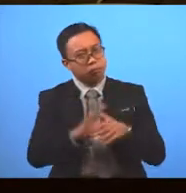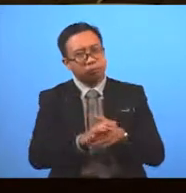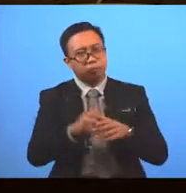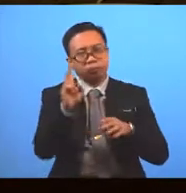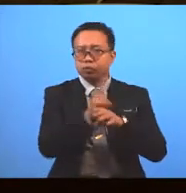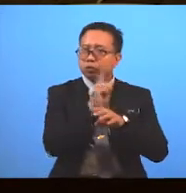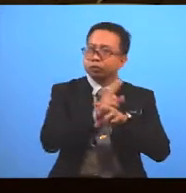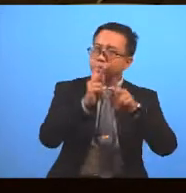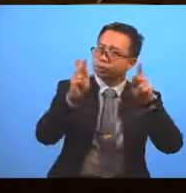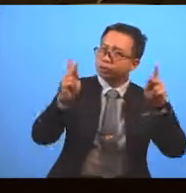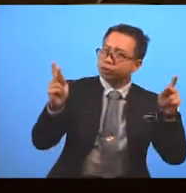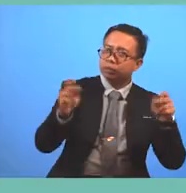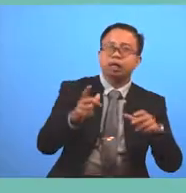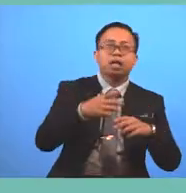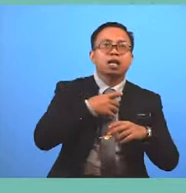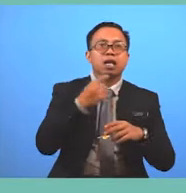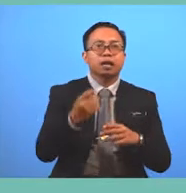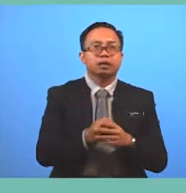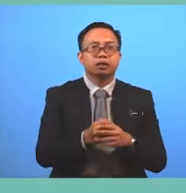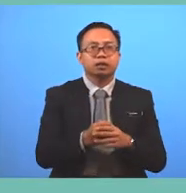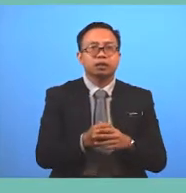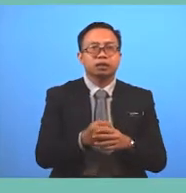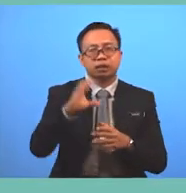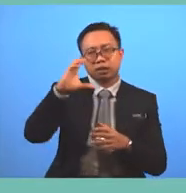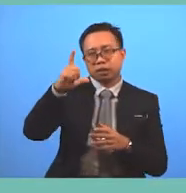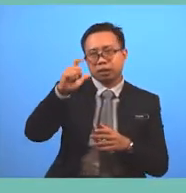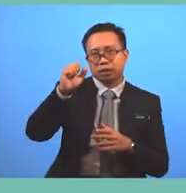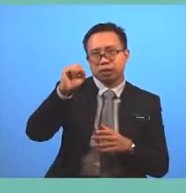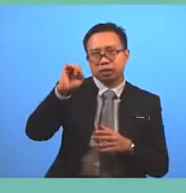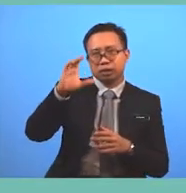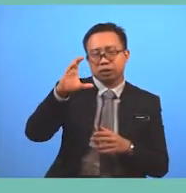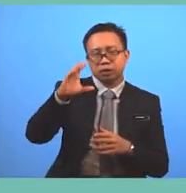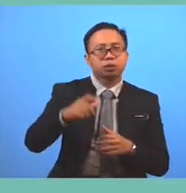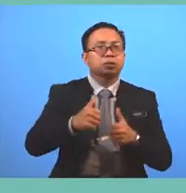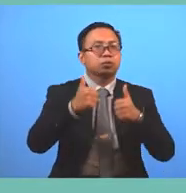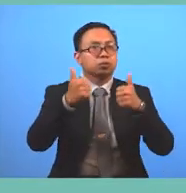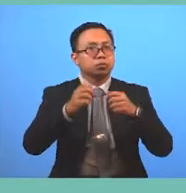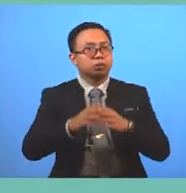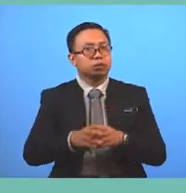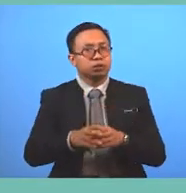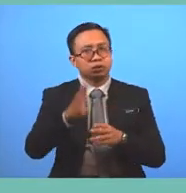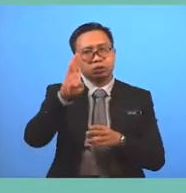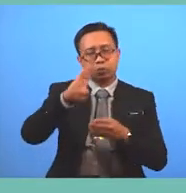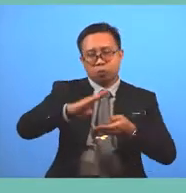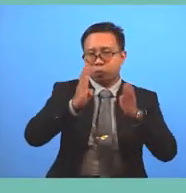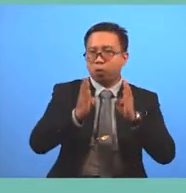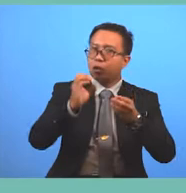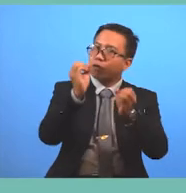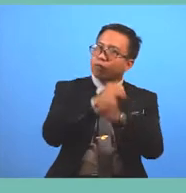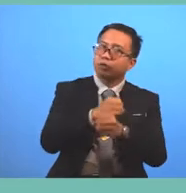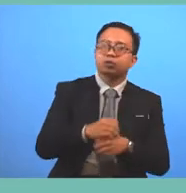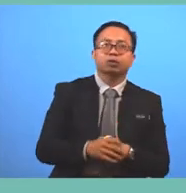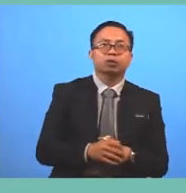phrases like It's a classic A blockbuster A box office hit